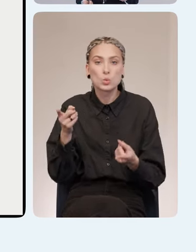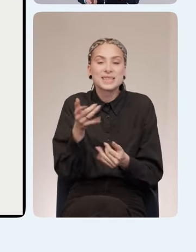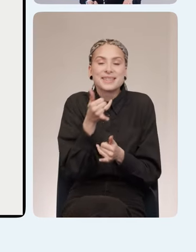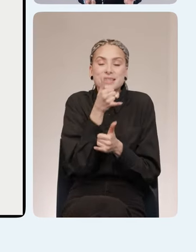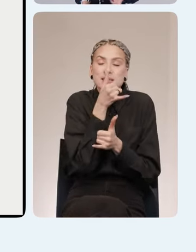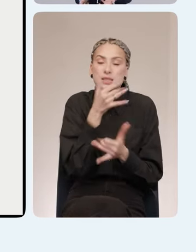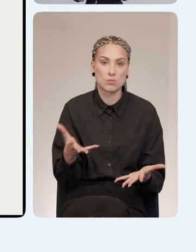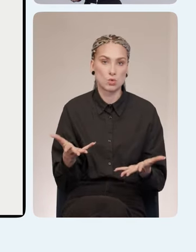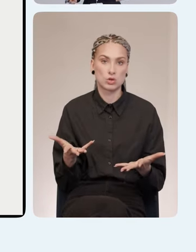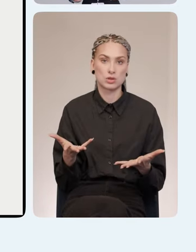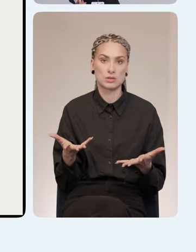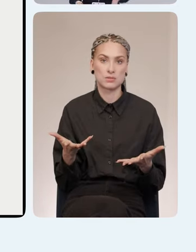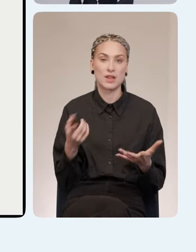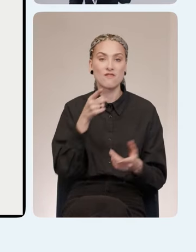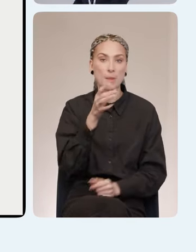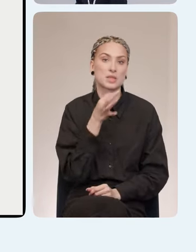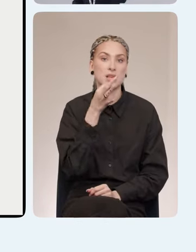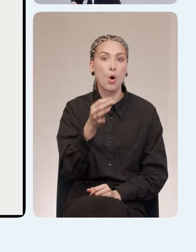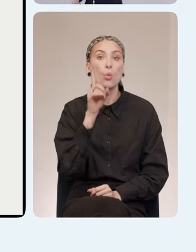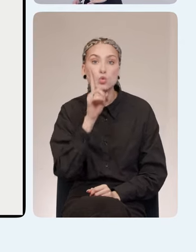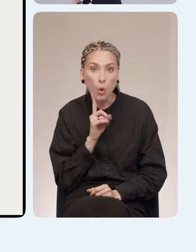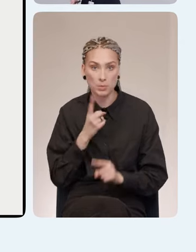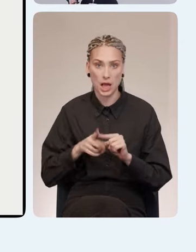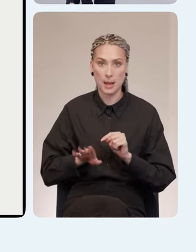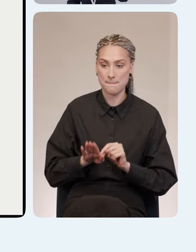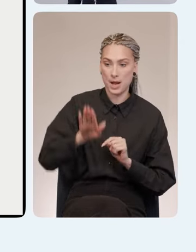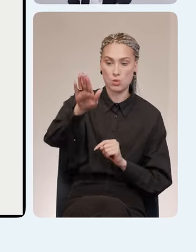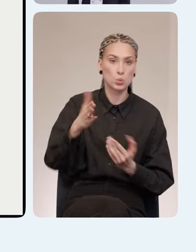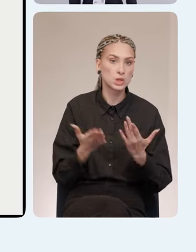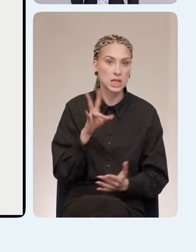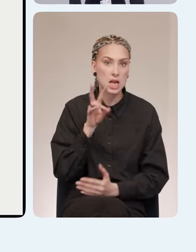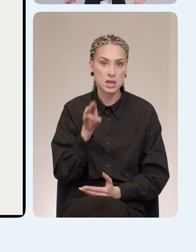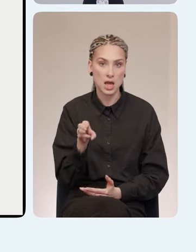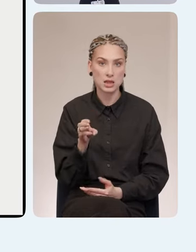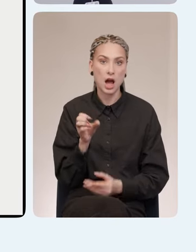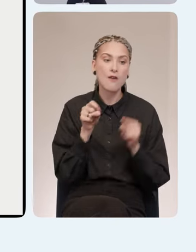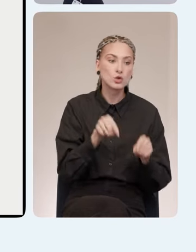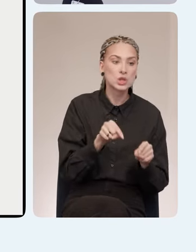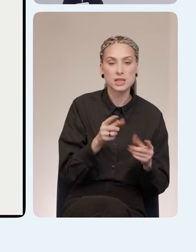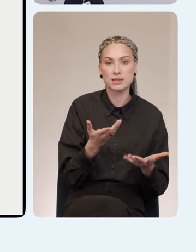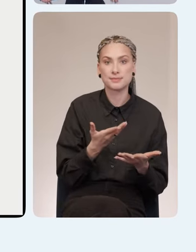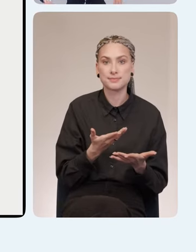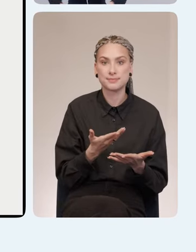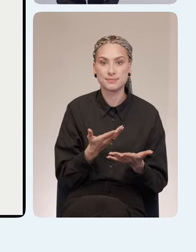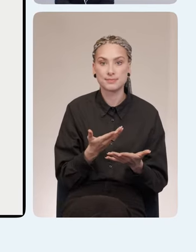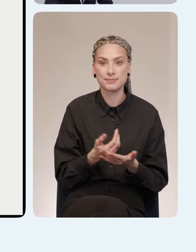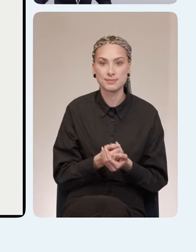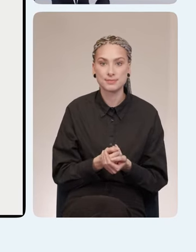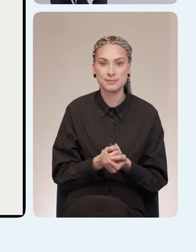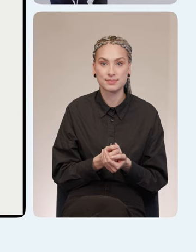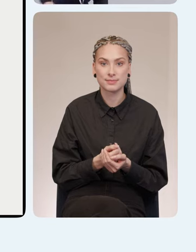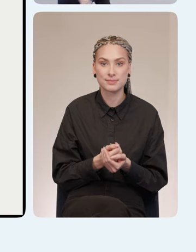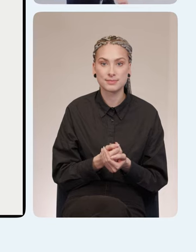сможет вам сказать, удобный это пандус или нет. А вот здесь вот этот, знаете, вот